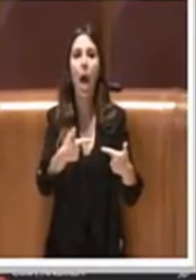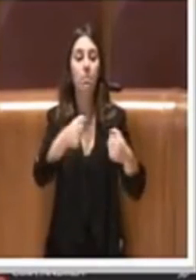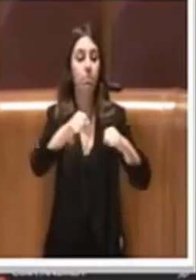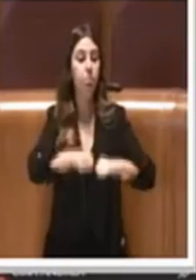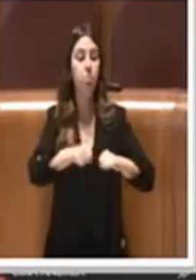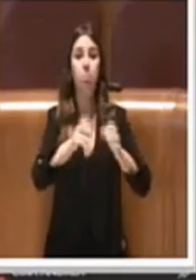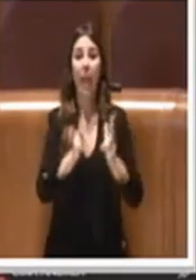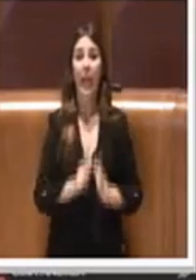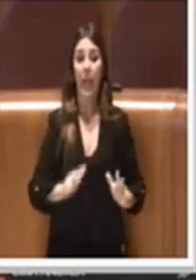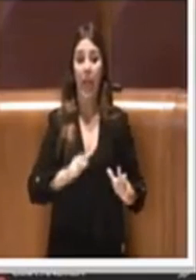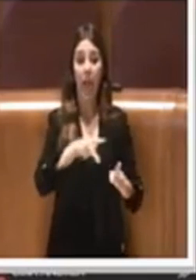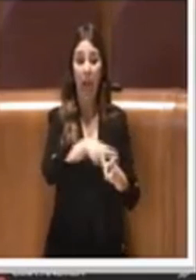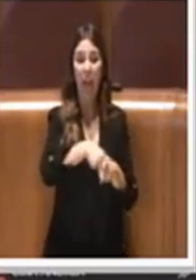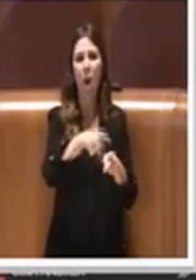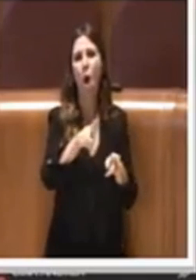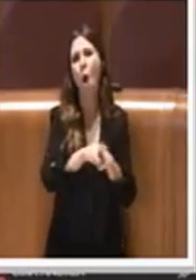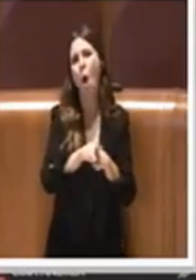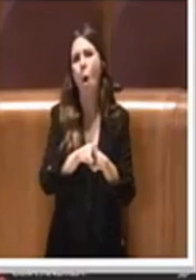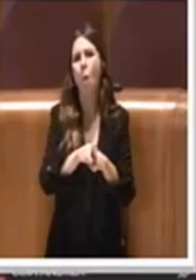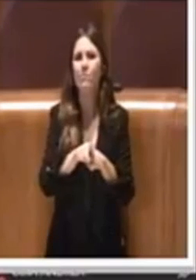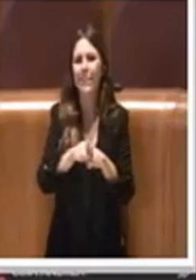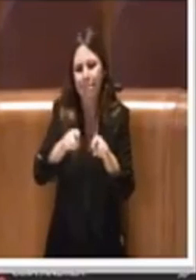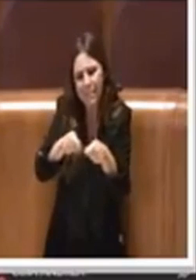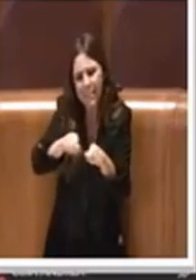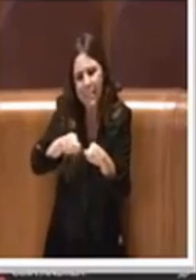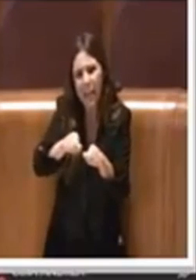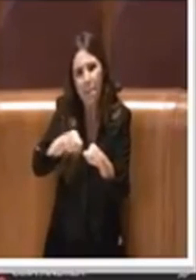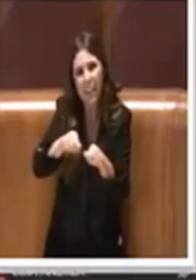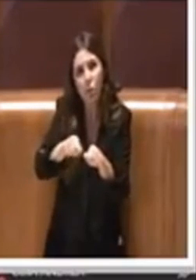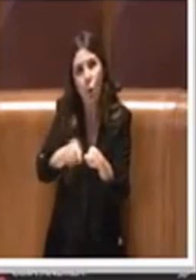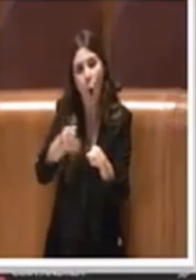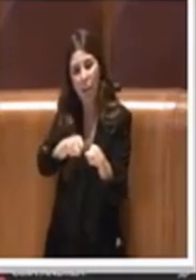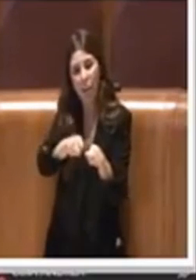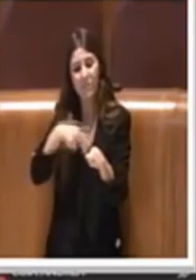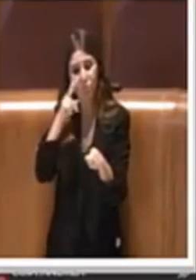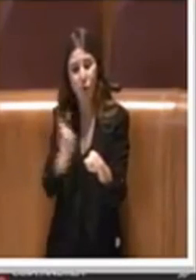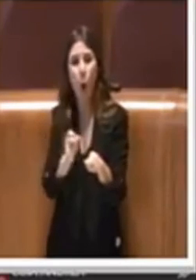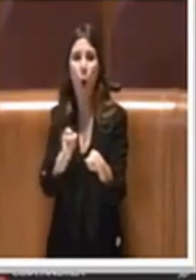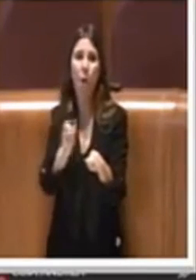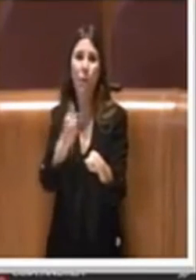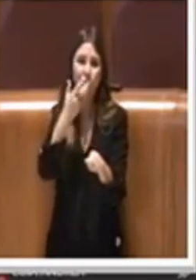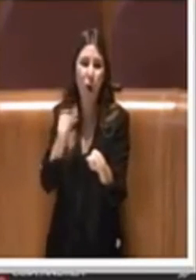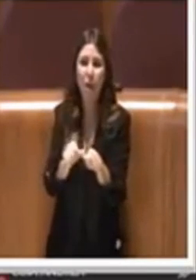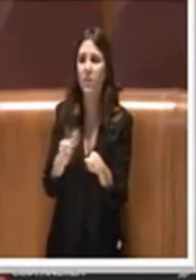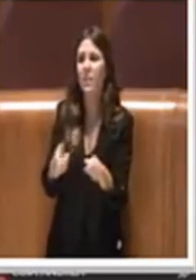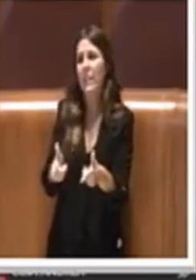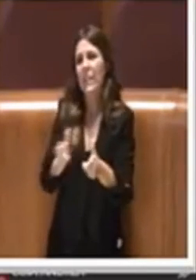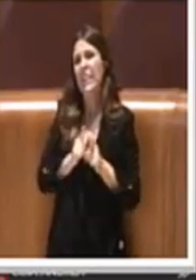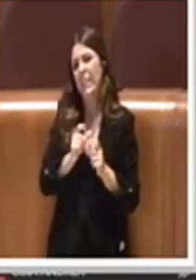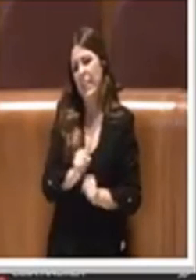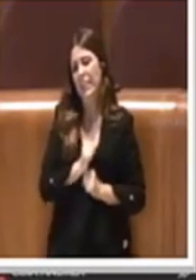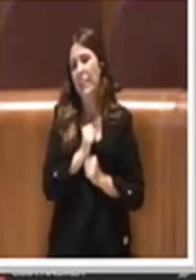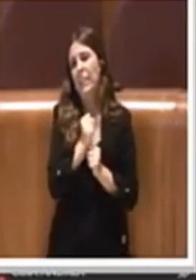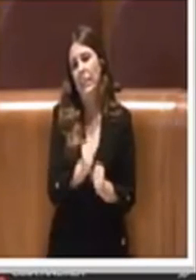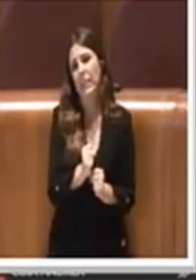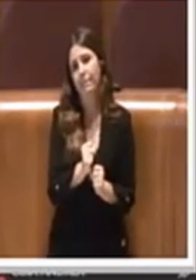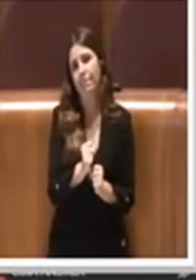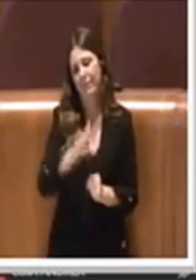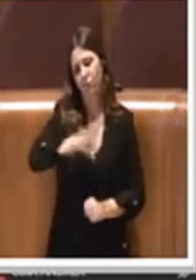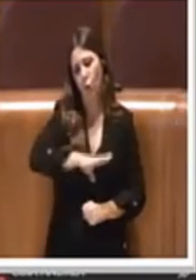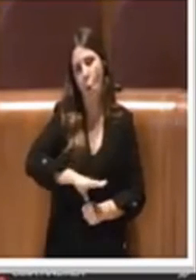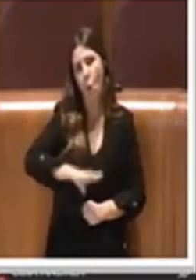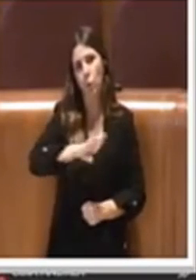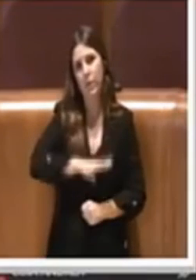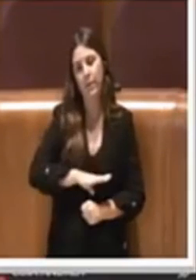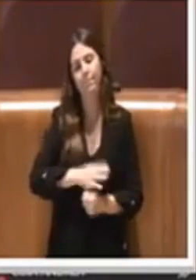sempre il pelone e'uovo. E questo veramente mi trova, come dire, un po' abilito e mi dà sconforto, Presidente. Comunque il